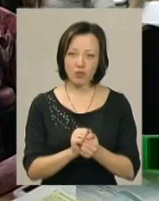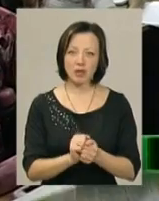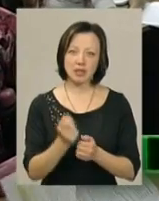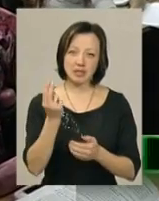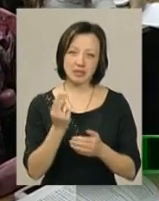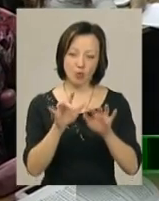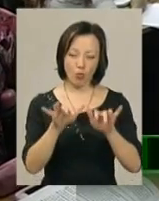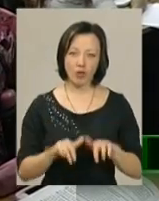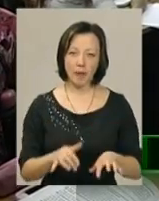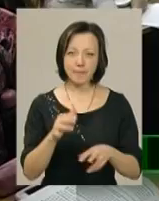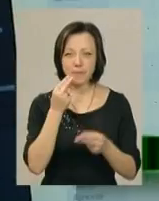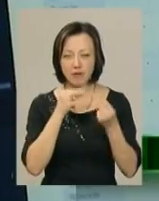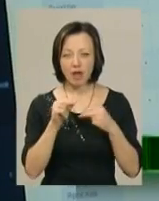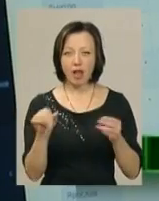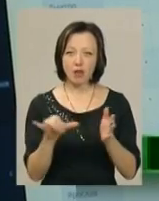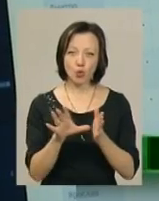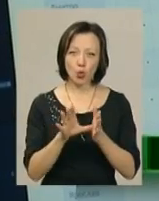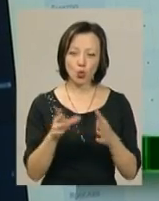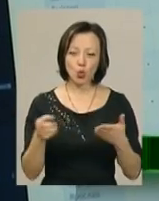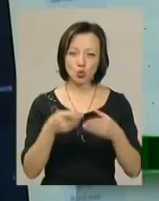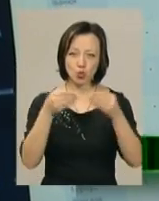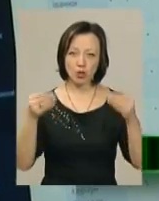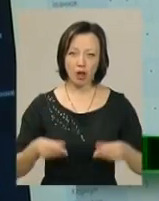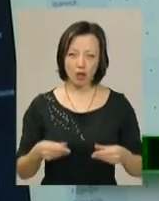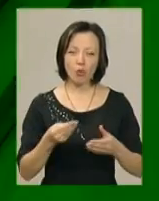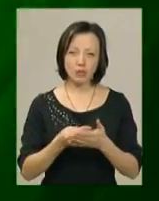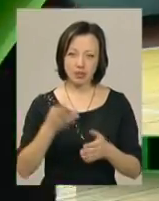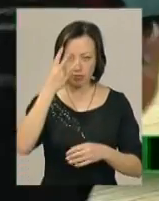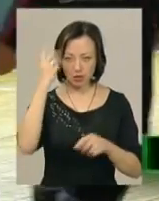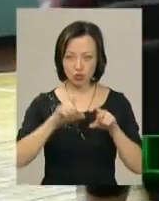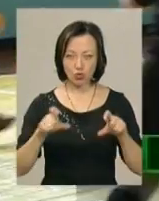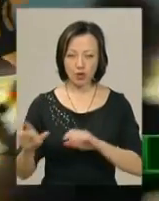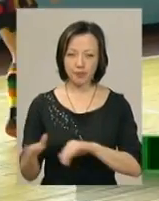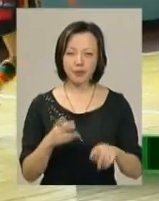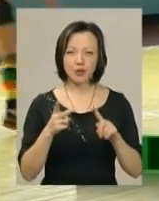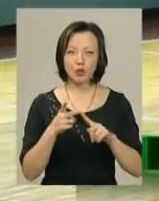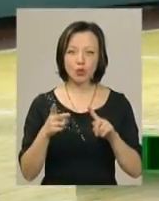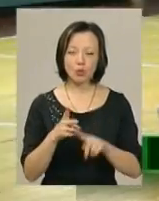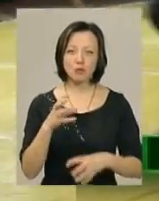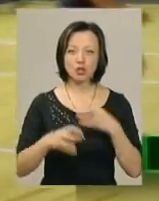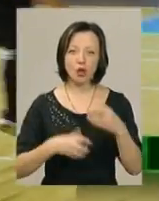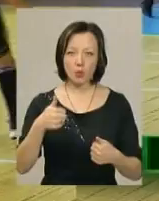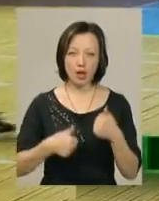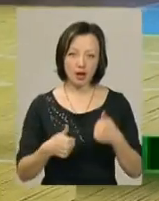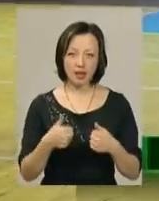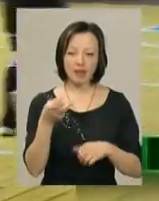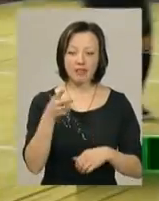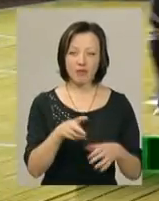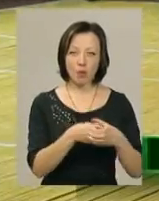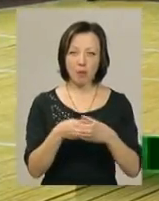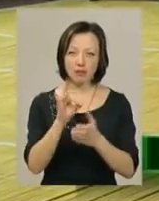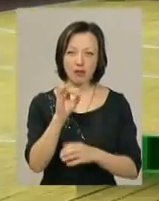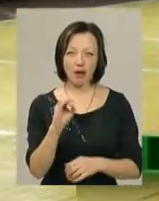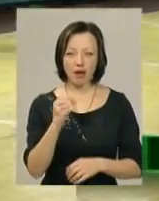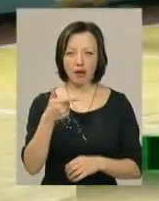цифровий. Переваги електронного журналу оцінили у хмельницьких школах. Вдруги на міжнародній арені дві рехбійні команди